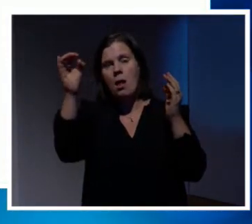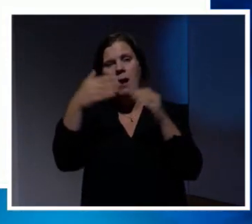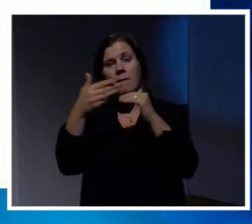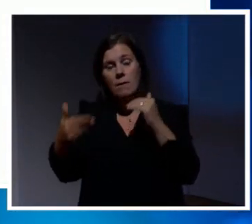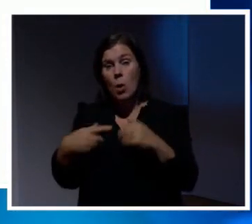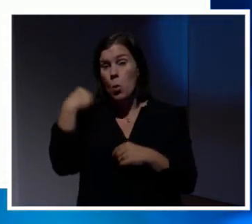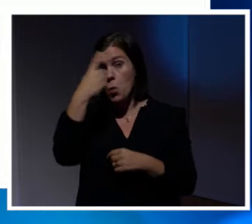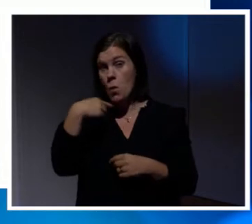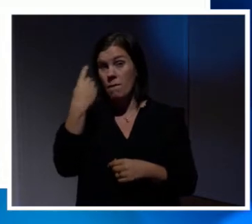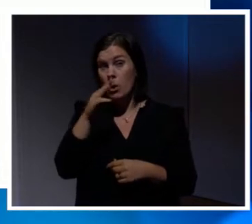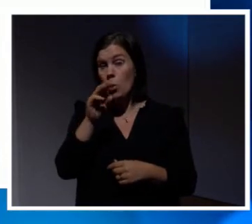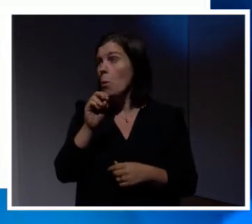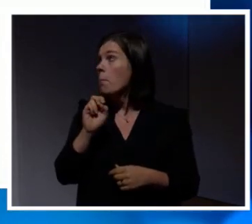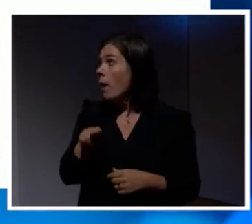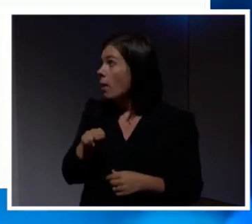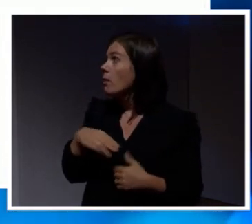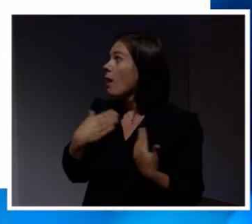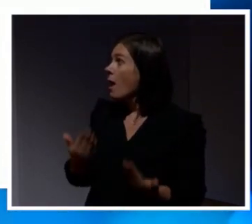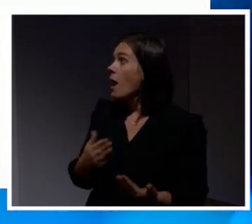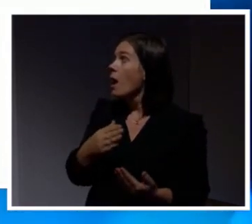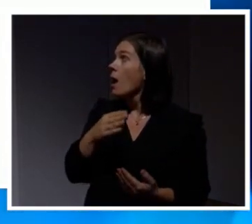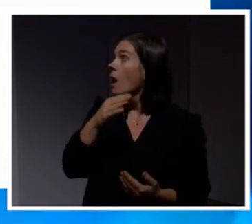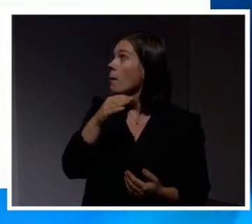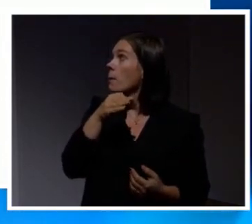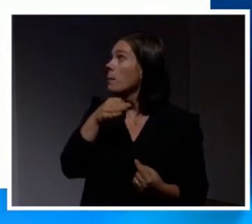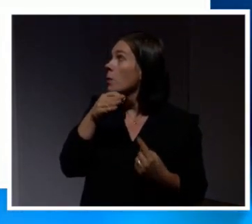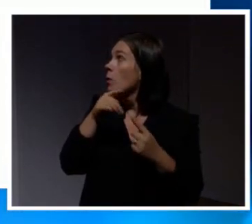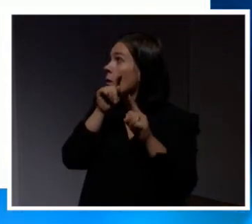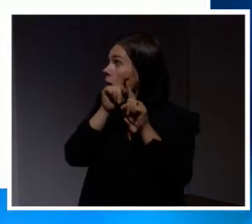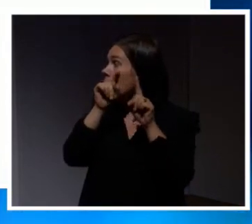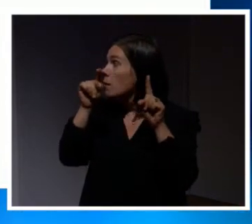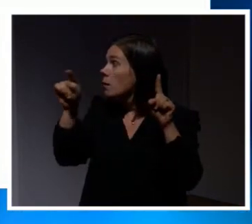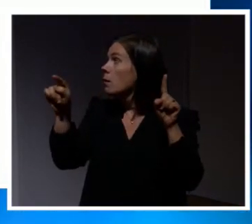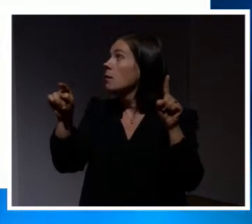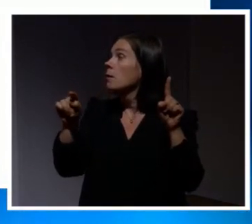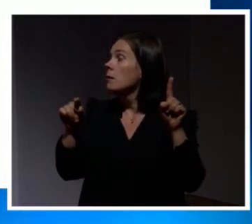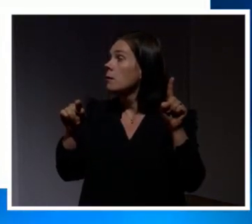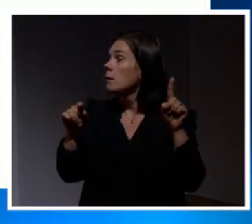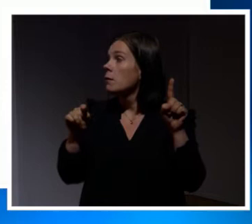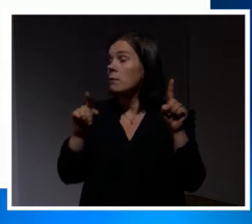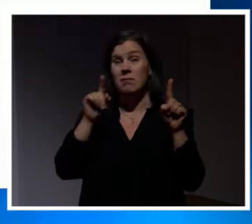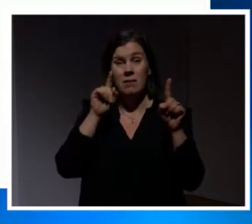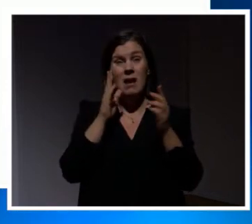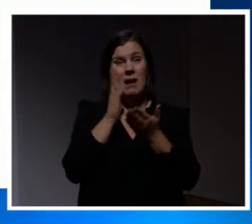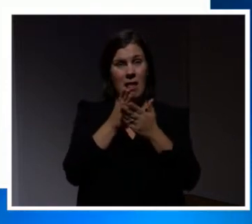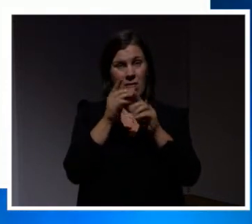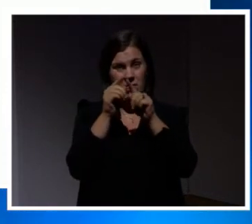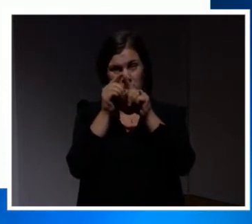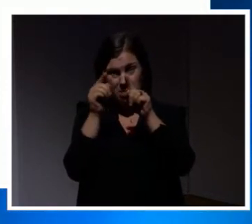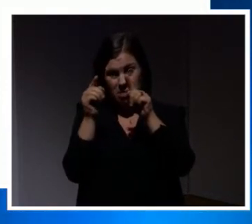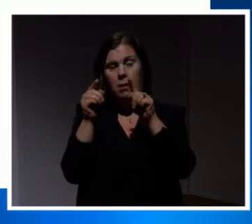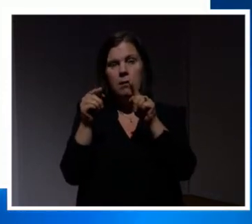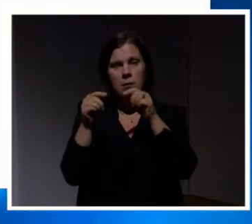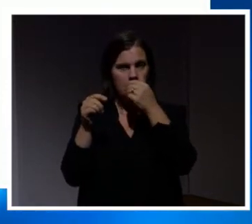som är huvuddomänen i det här fallet, det är då login pbkdf2.info. Den domänen är det